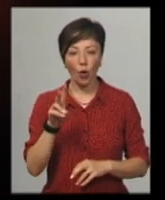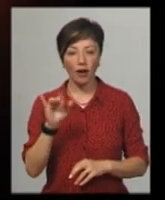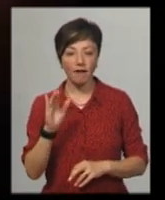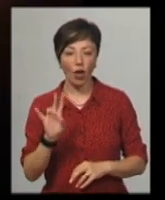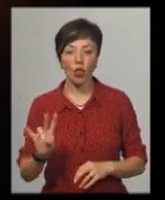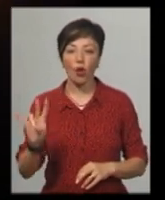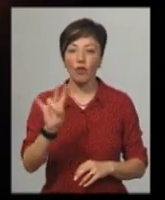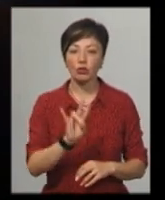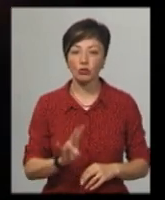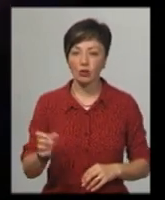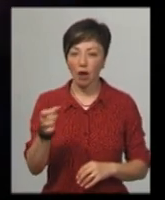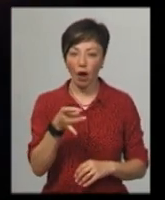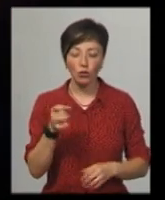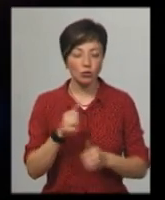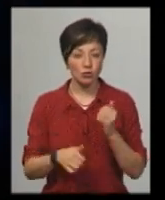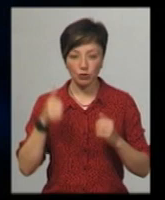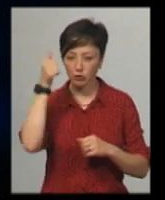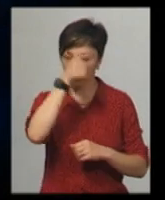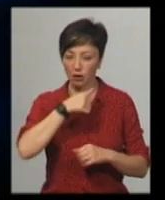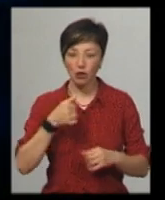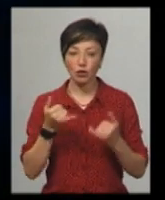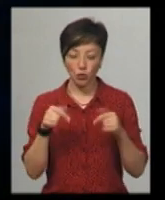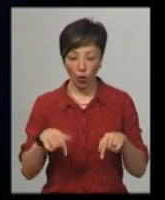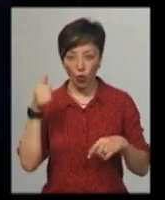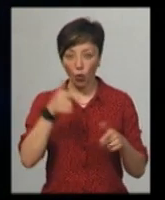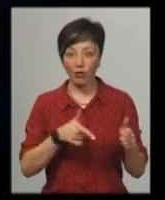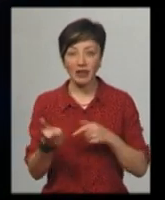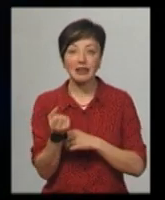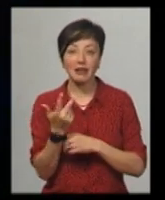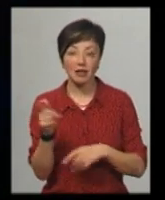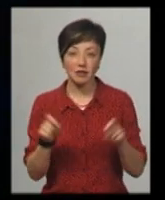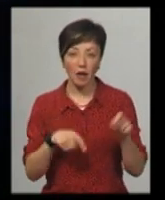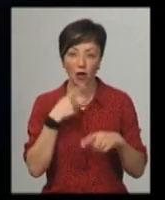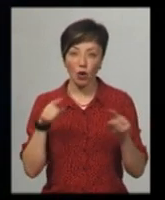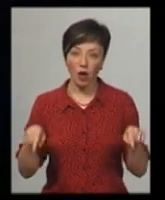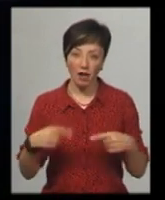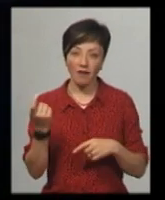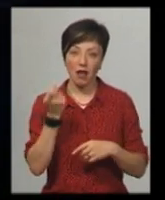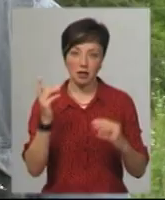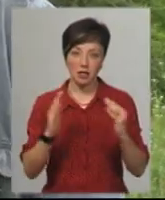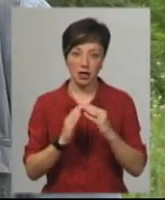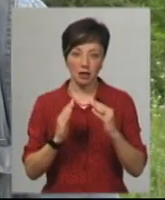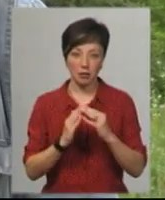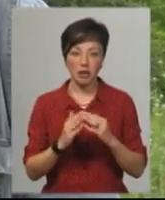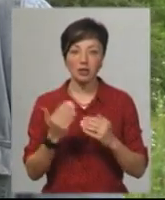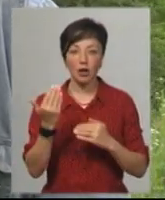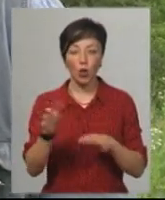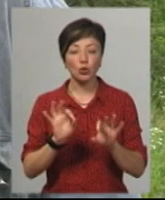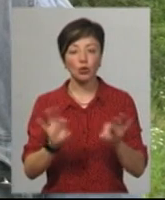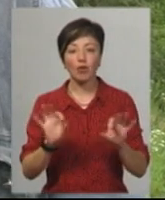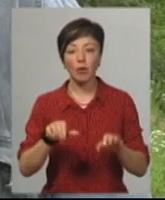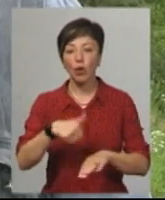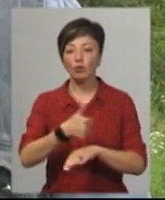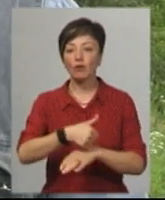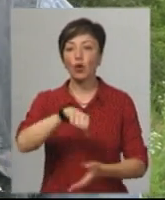відбувається кожного року. Цього літа готувалися до 13-го фестивалю, каже організатор та заразом власник садиби Ігор Скальський. За його словами, основні